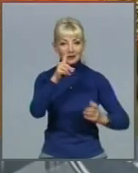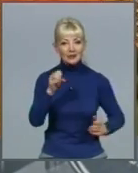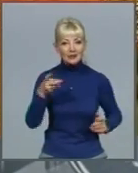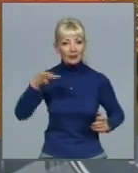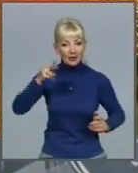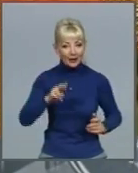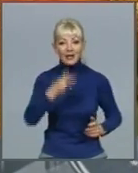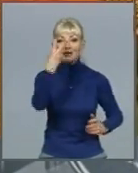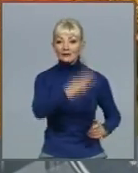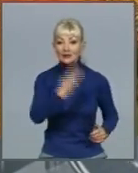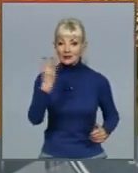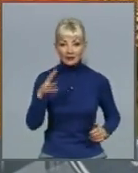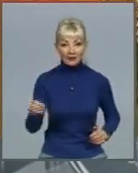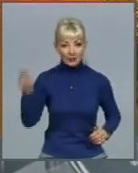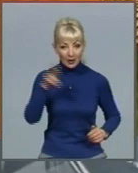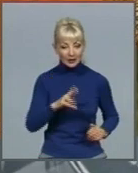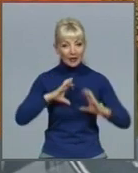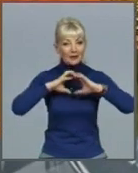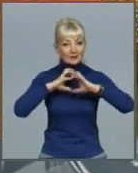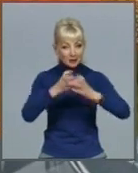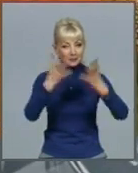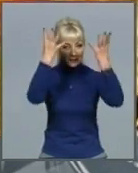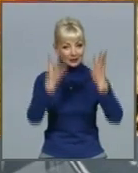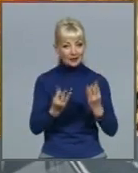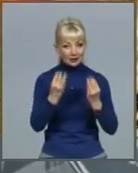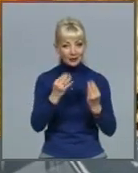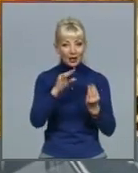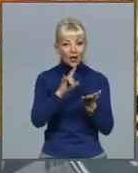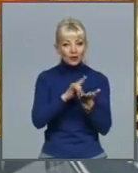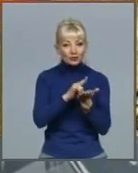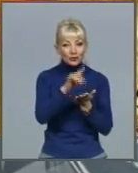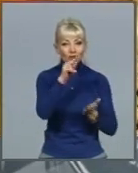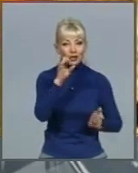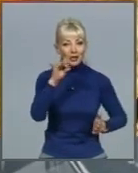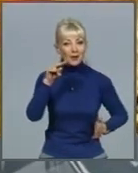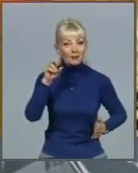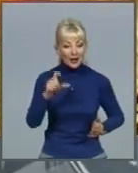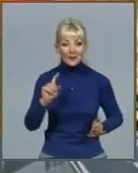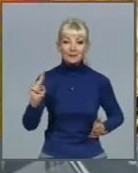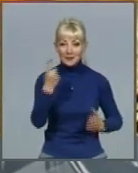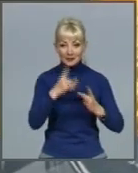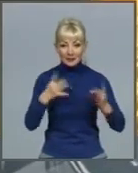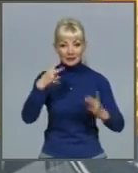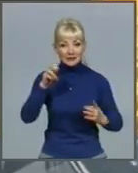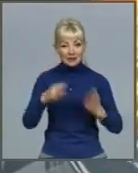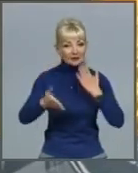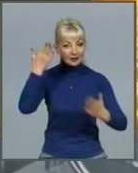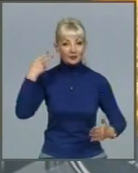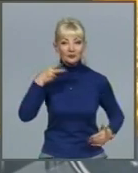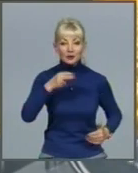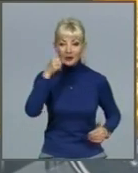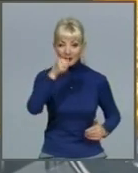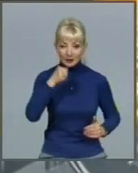травня – Всесвітній день черепахи. Вперше його святкували 20 років тому, у 2000 році, завдяки